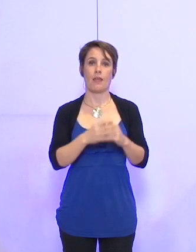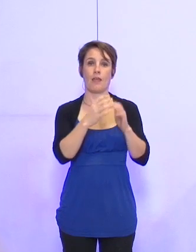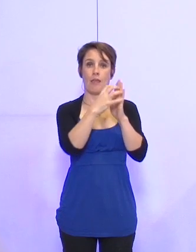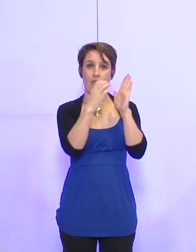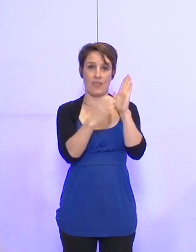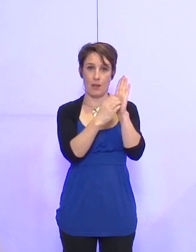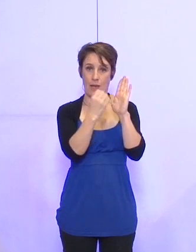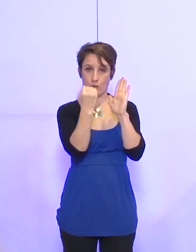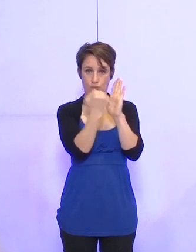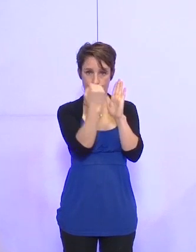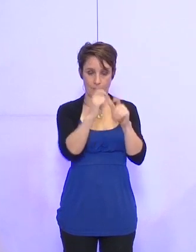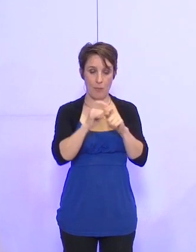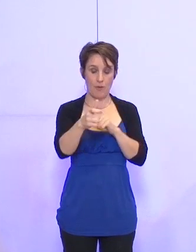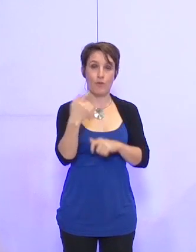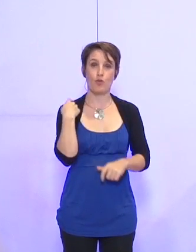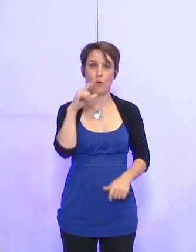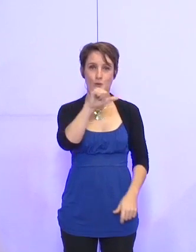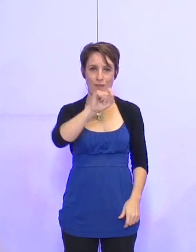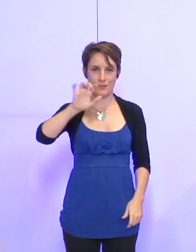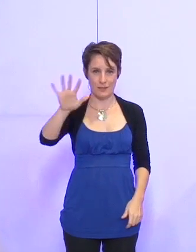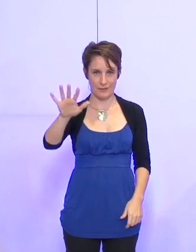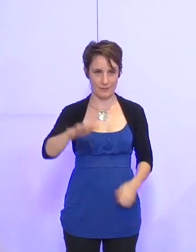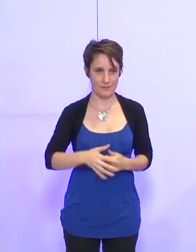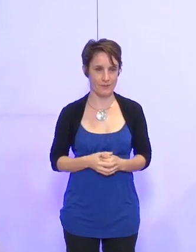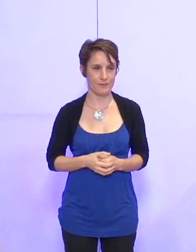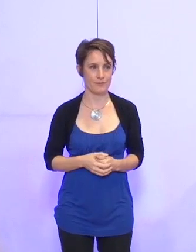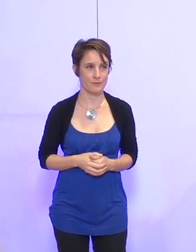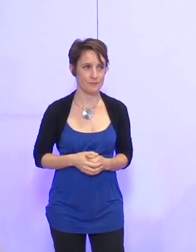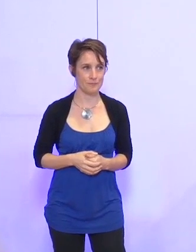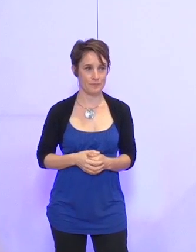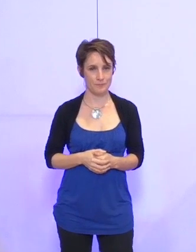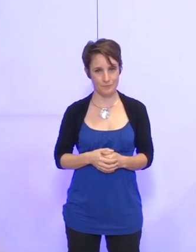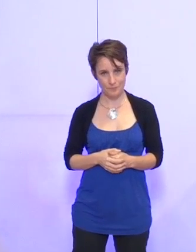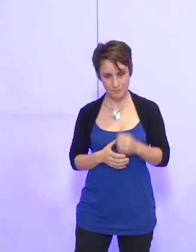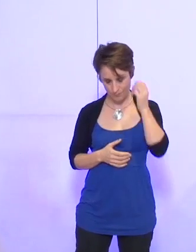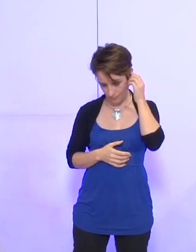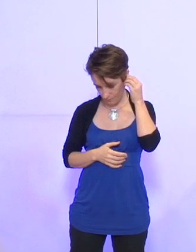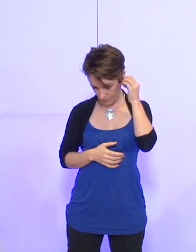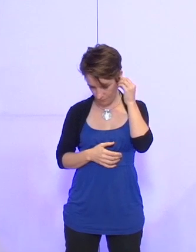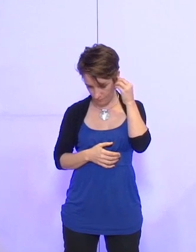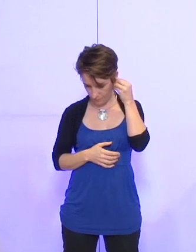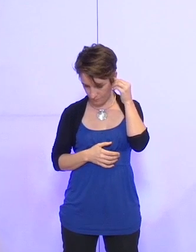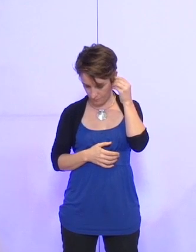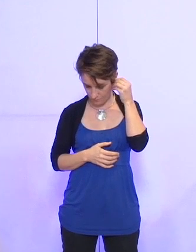donc adoptée. Délibération numéro 25, portant sur les conventions d'objectifs et de moyens entre